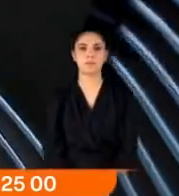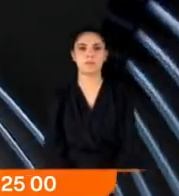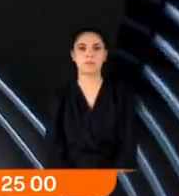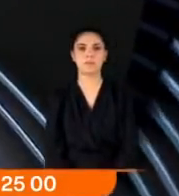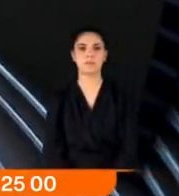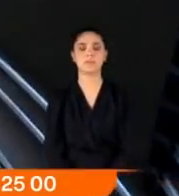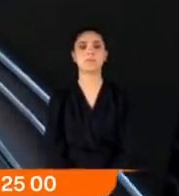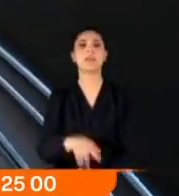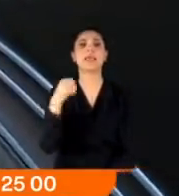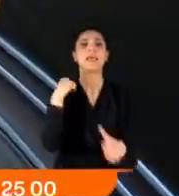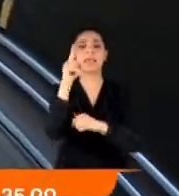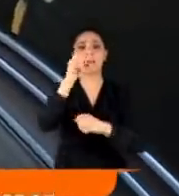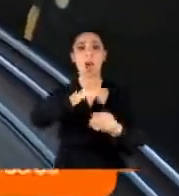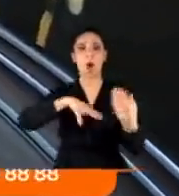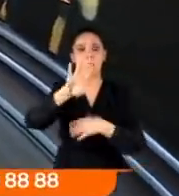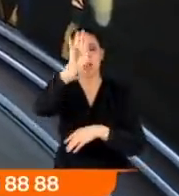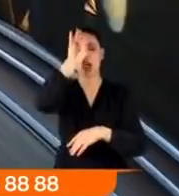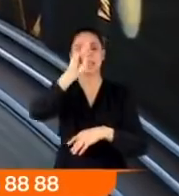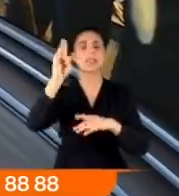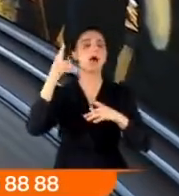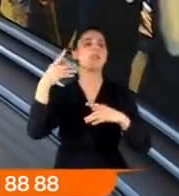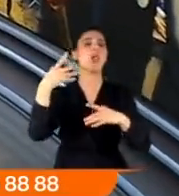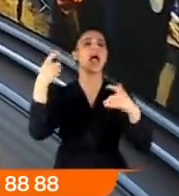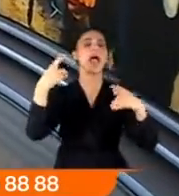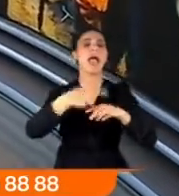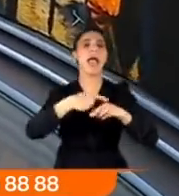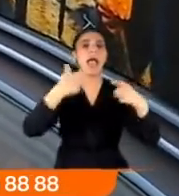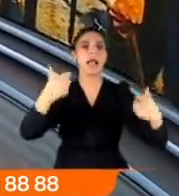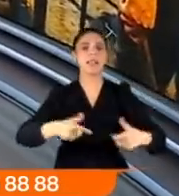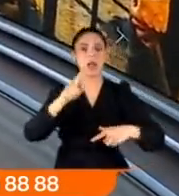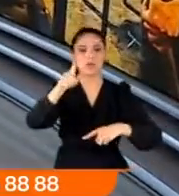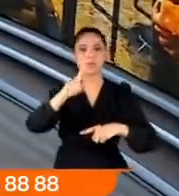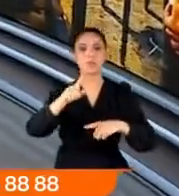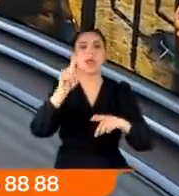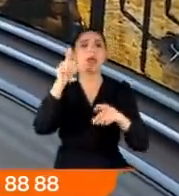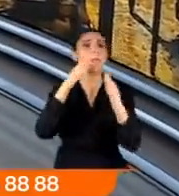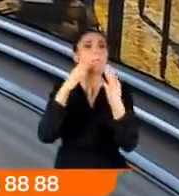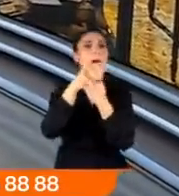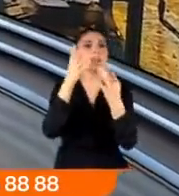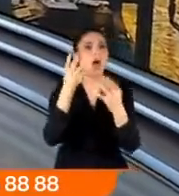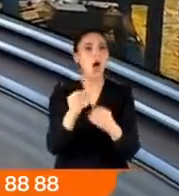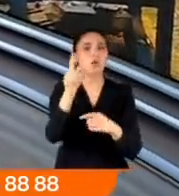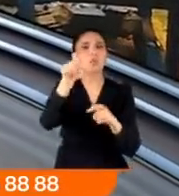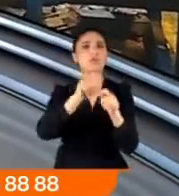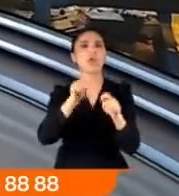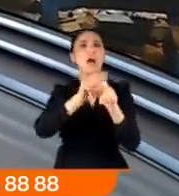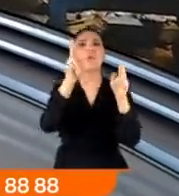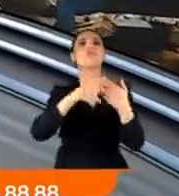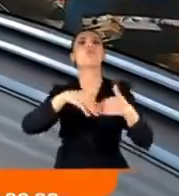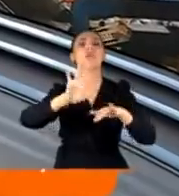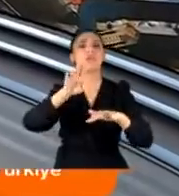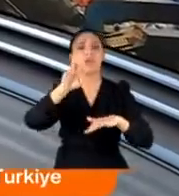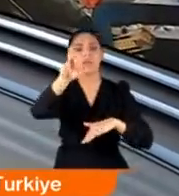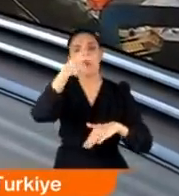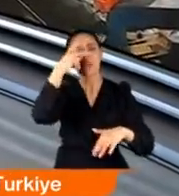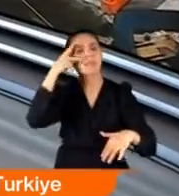Yine bir operasyon İstanbul Esenyurt'ta bir tornacıya baskın yaptı polis. Ama tornacı görünümlü o dükkanı bir kalpazanlık